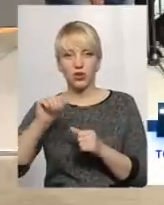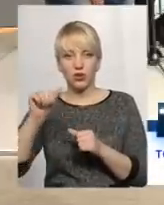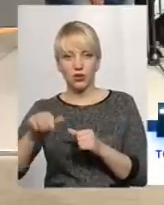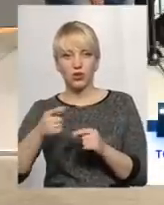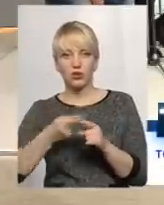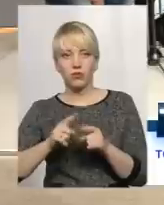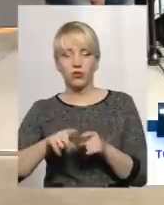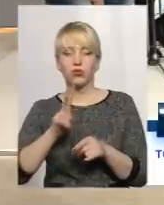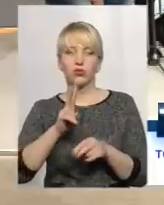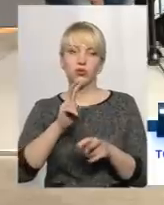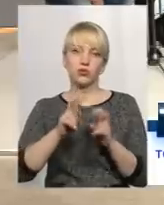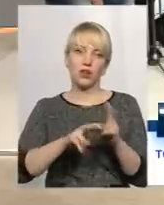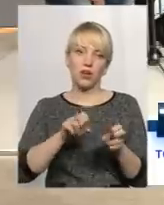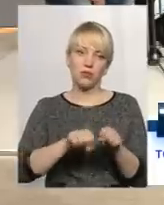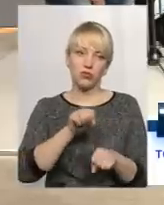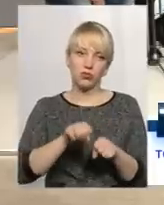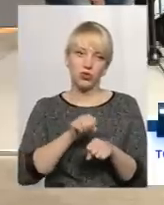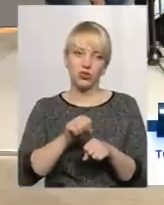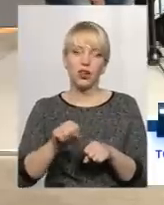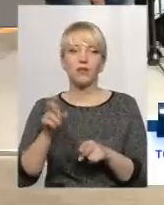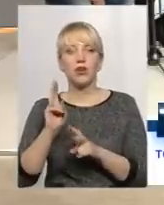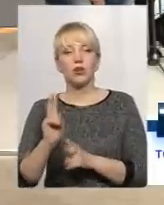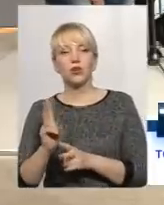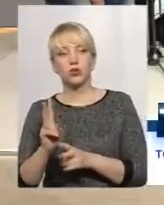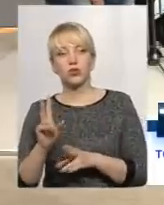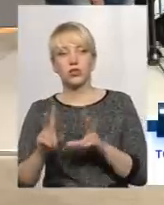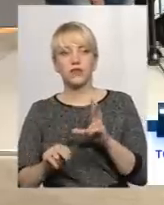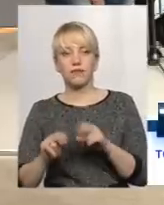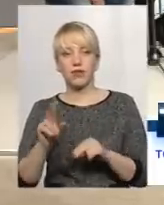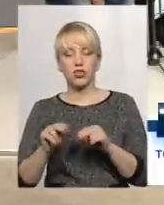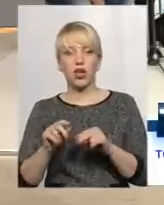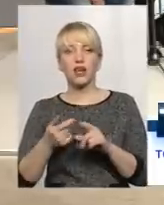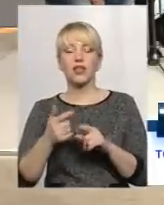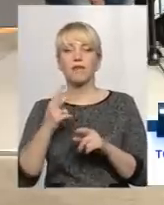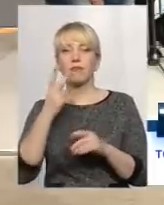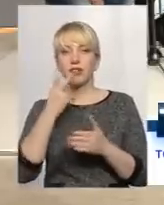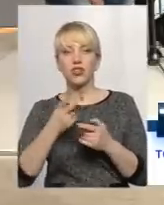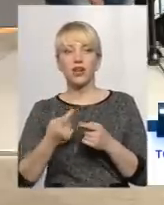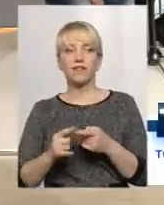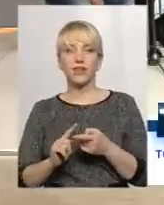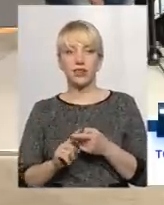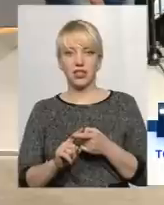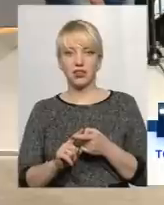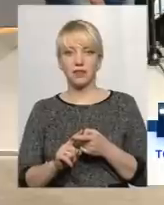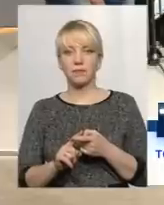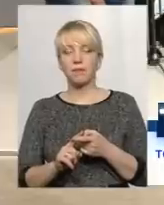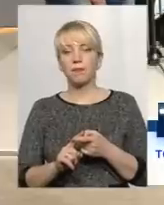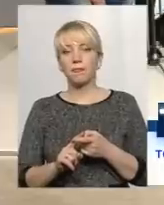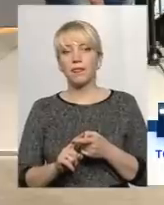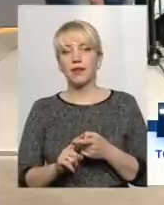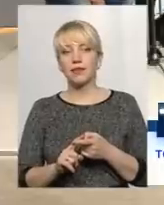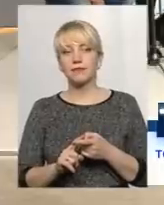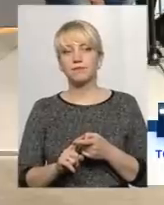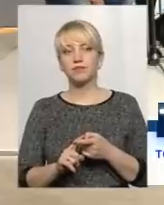хтось шукає порушення, хтось бачає в них предвзяти ставлення